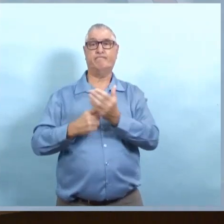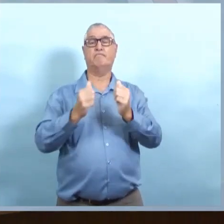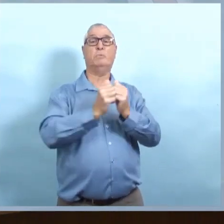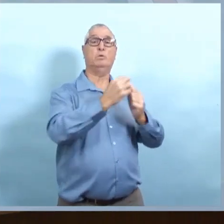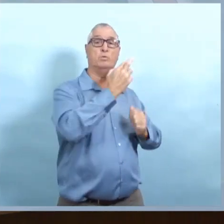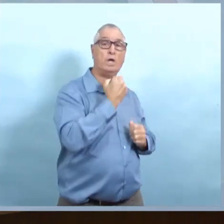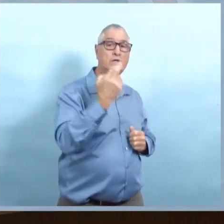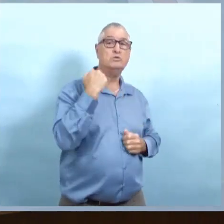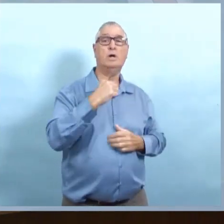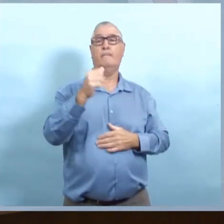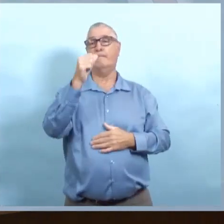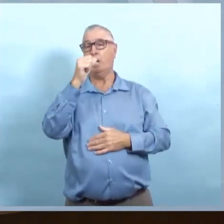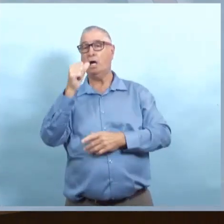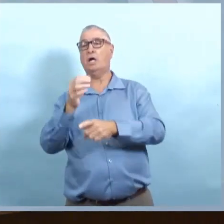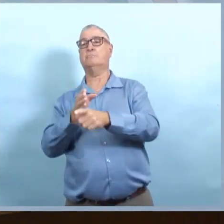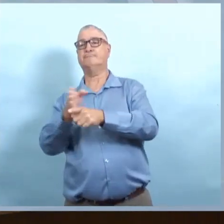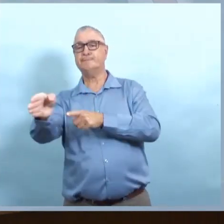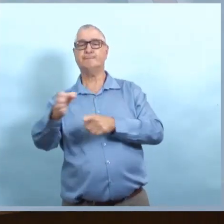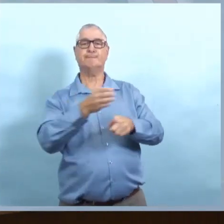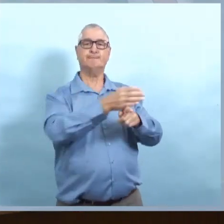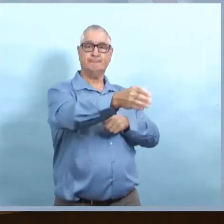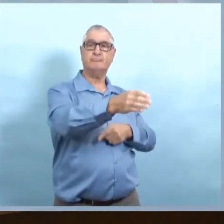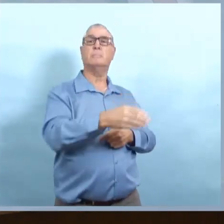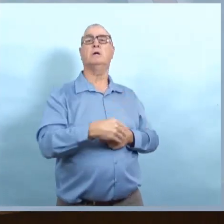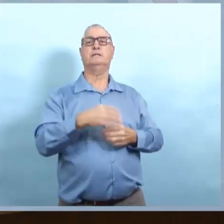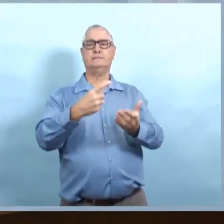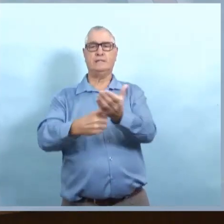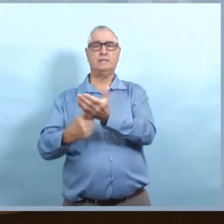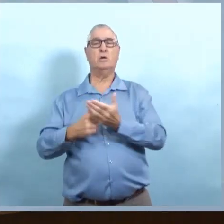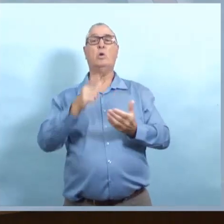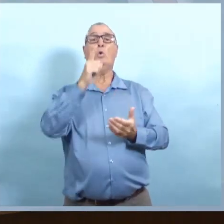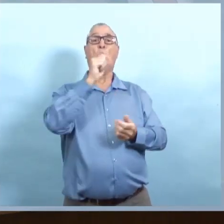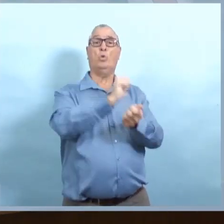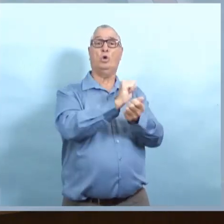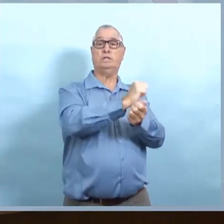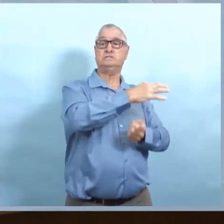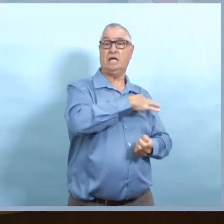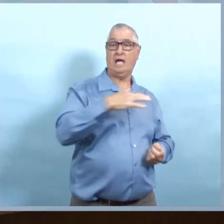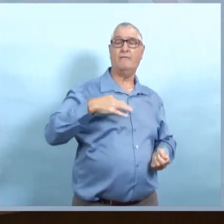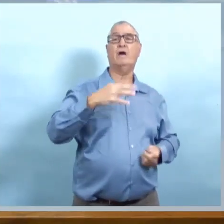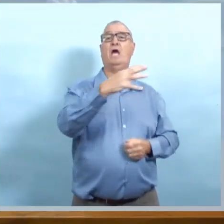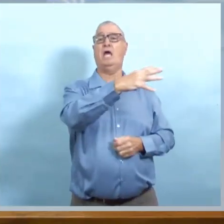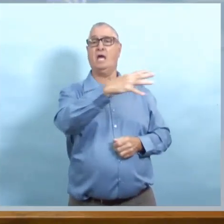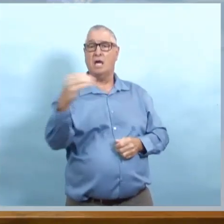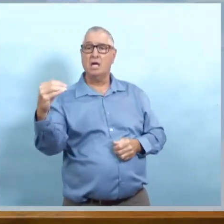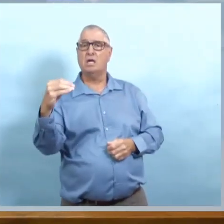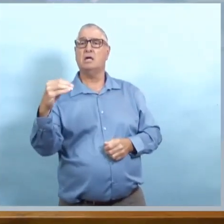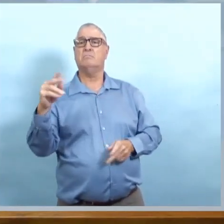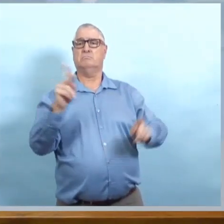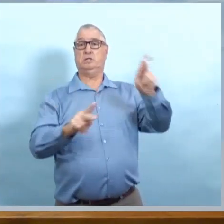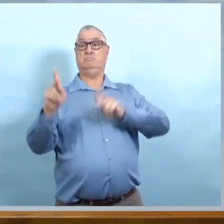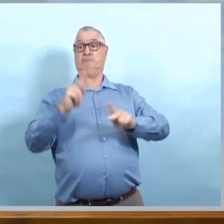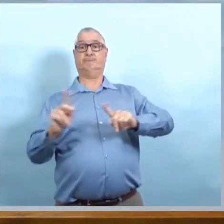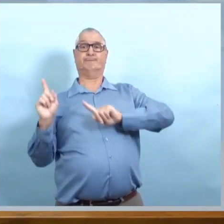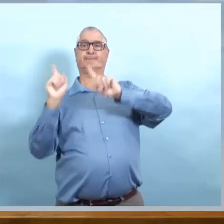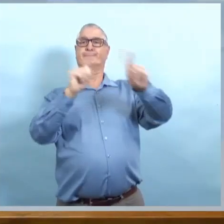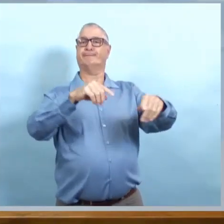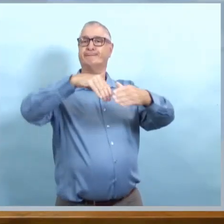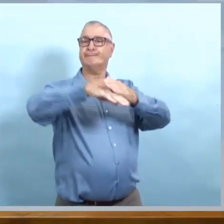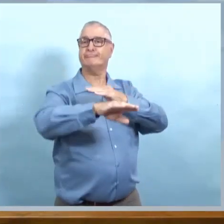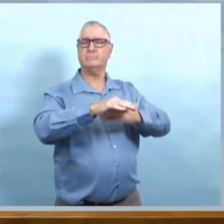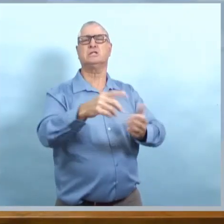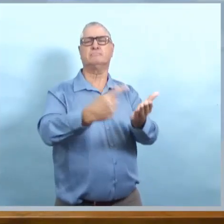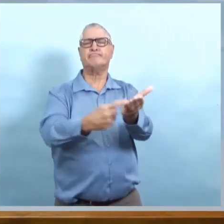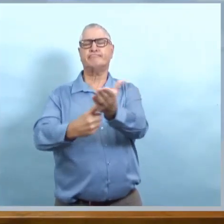pour laquelle notre taux d'admission à l'hôpital est plus faible, c'est parce qu'il y a plus de jeunes qui attrapent la maladie. Mais en allant de l'avant, nous allons travailler avec ces